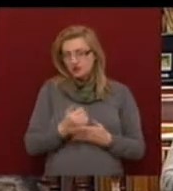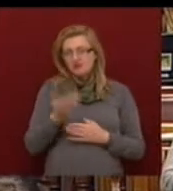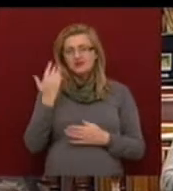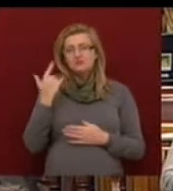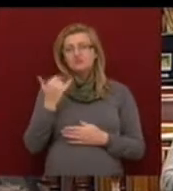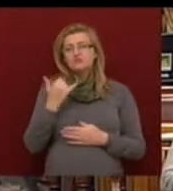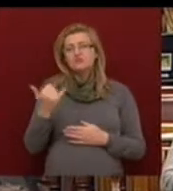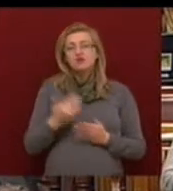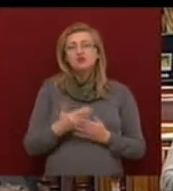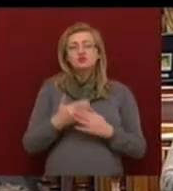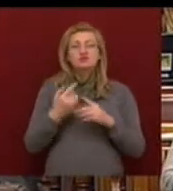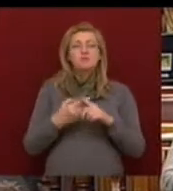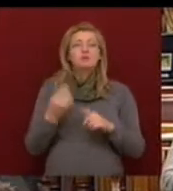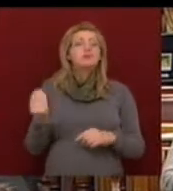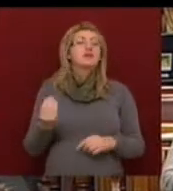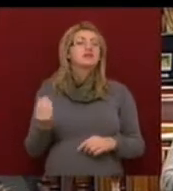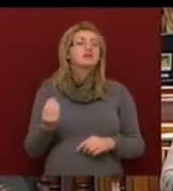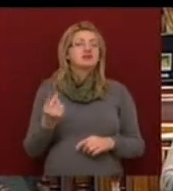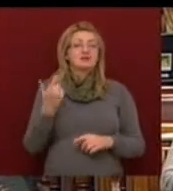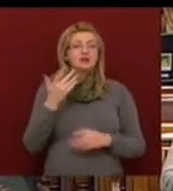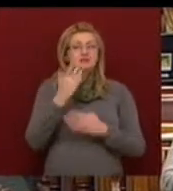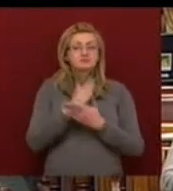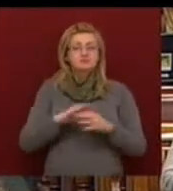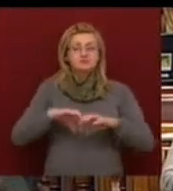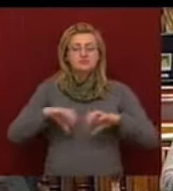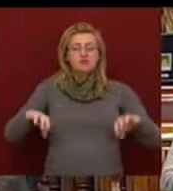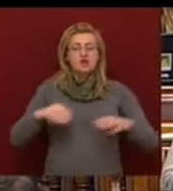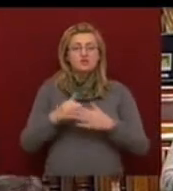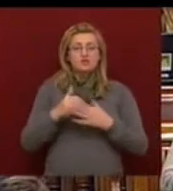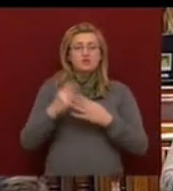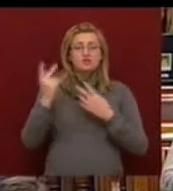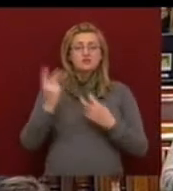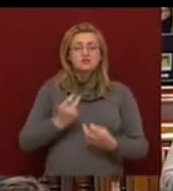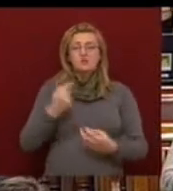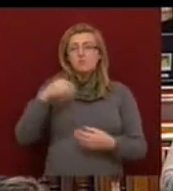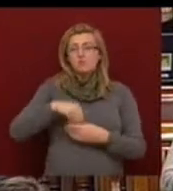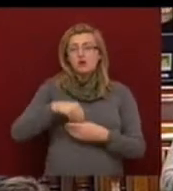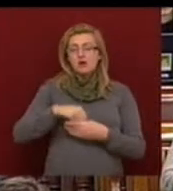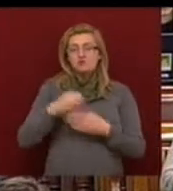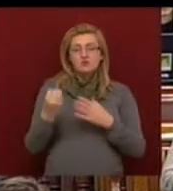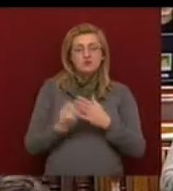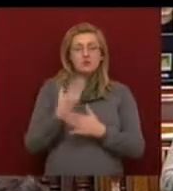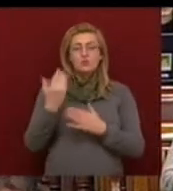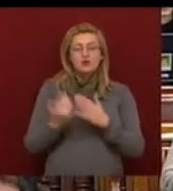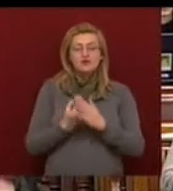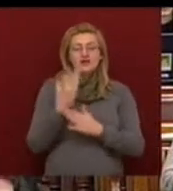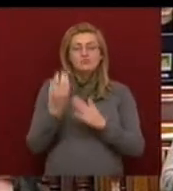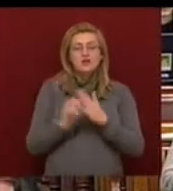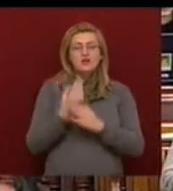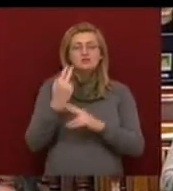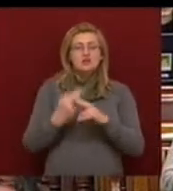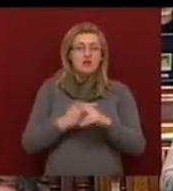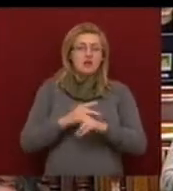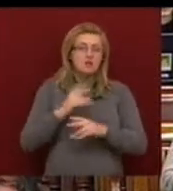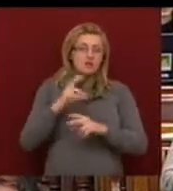gazdaságpolitikája, mert a kettéosztott gazdaság, amit létrehozott, önmagába termelj újra az államadóságot és